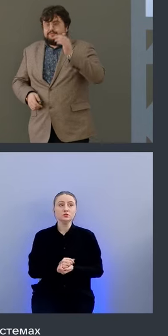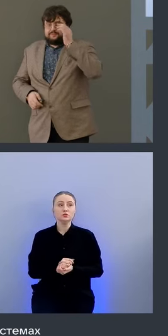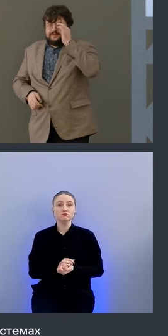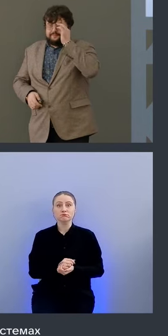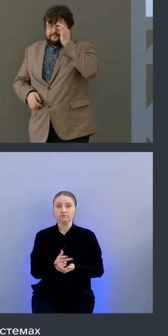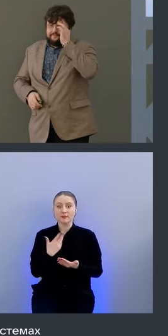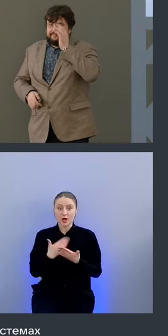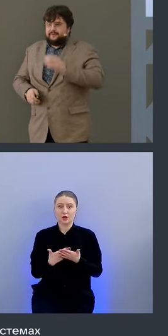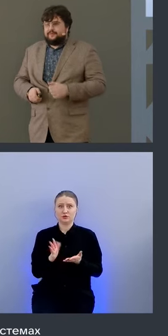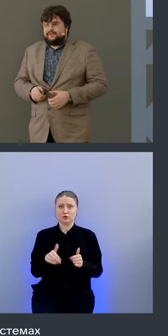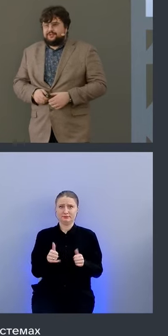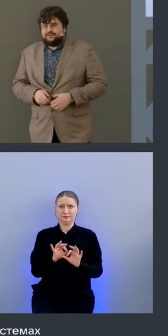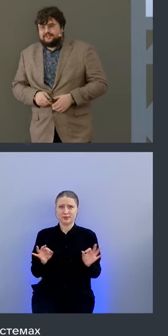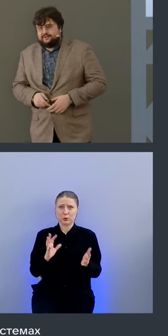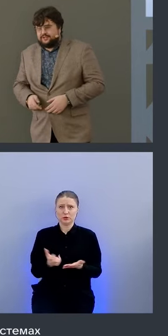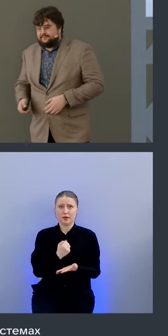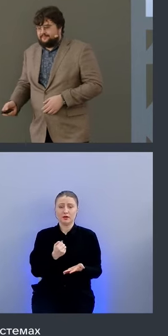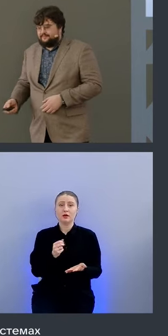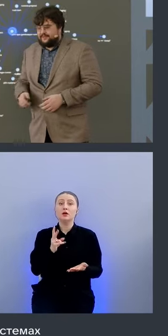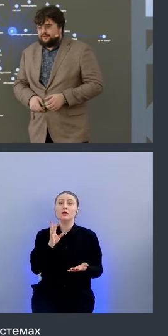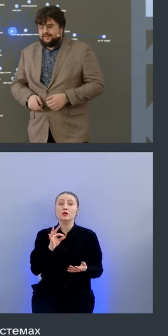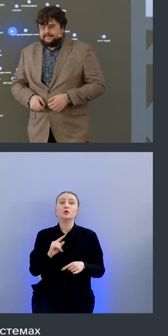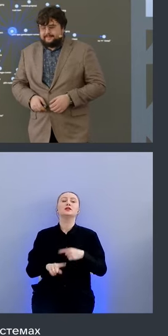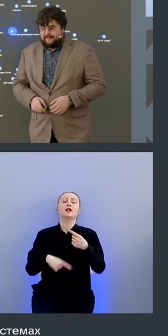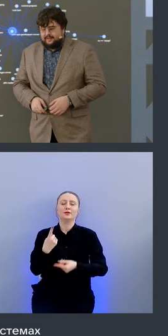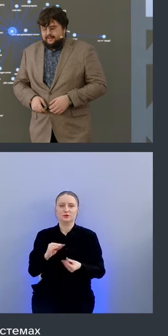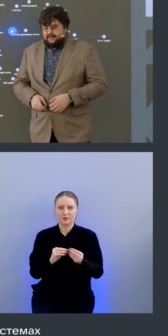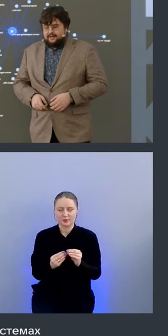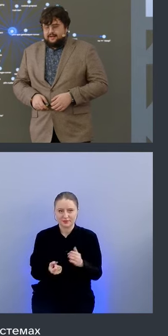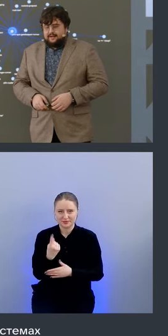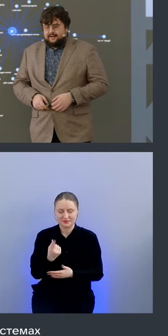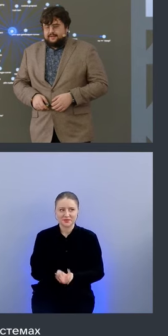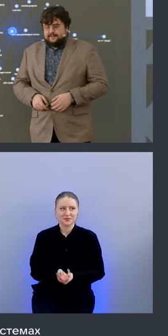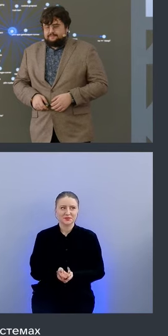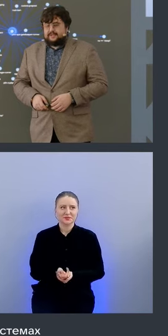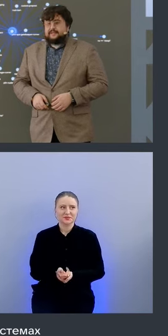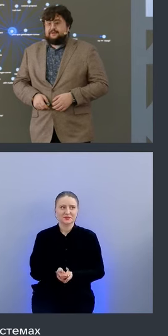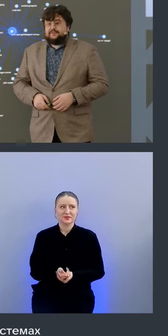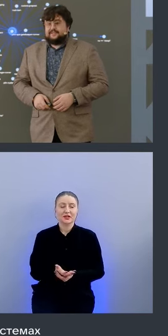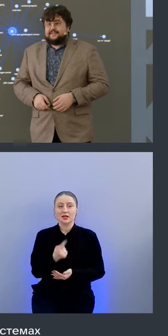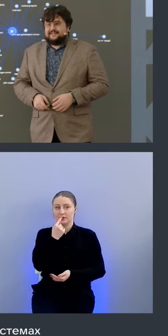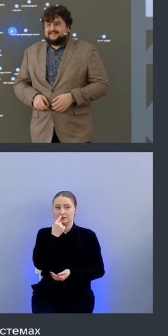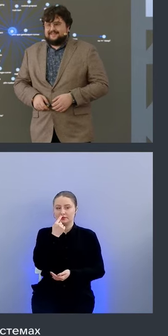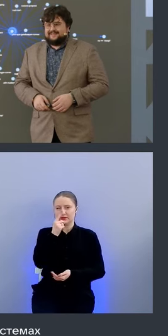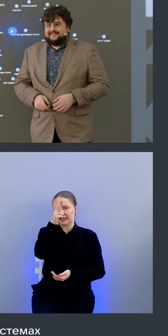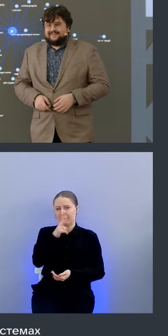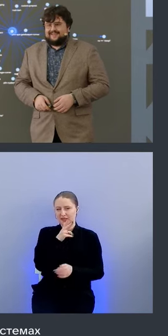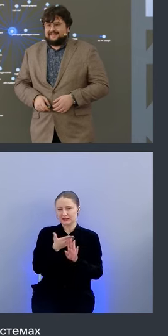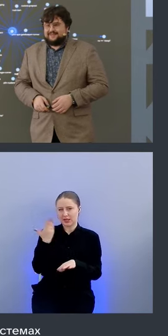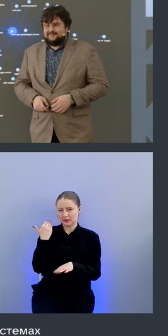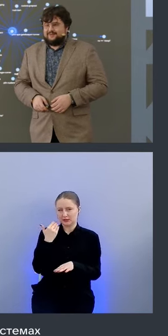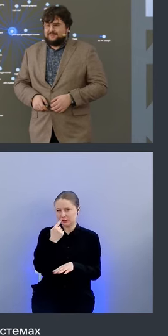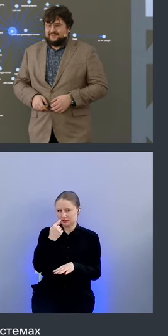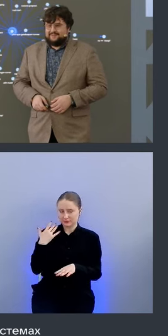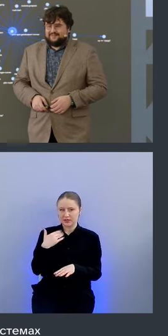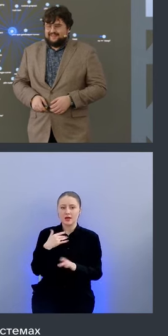казалось бы успех но у нас еще одна следующая история есть не так давно месяца три назад я